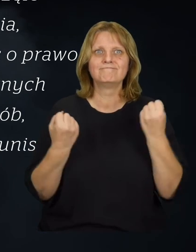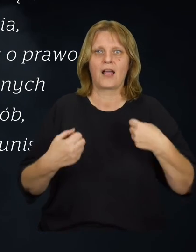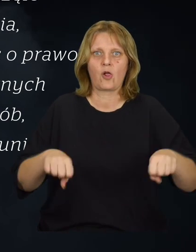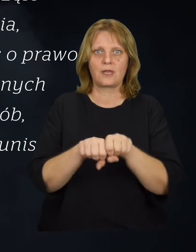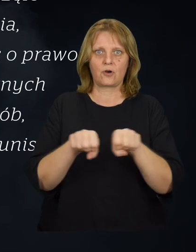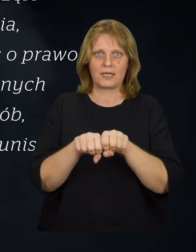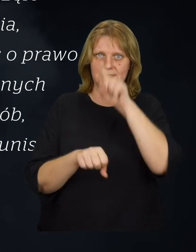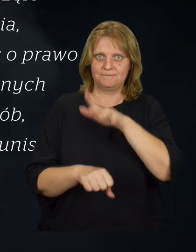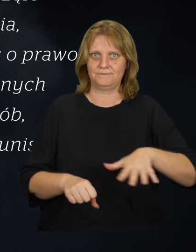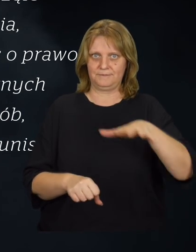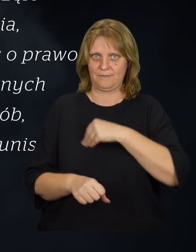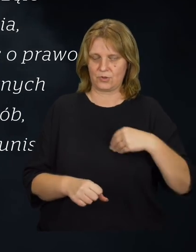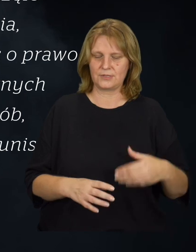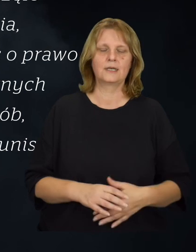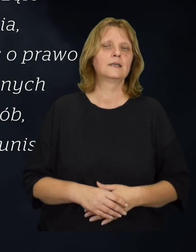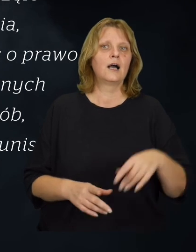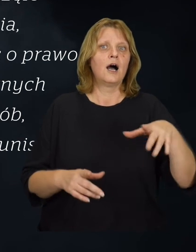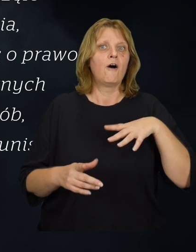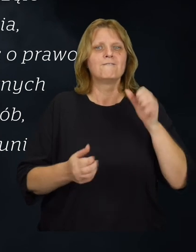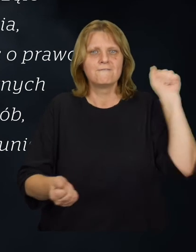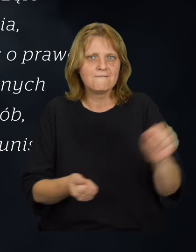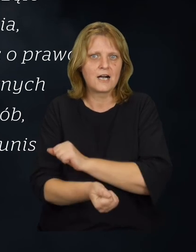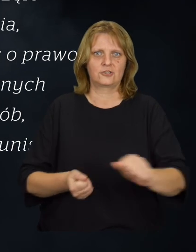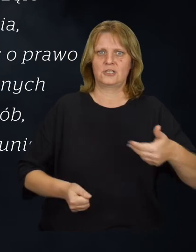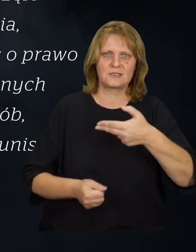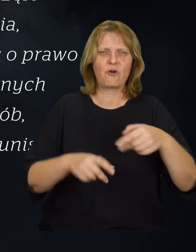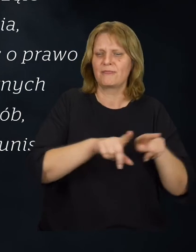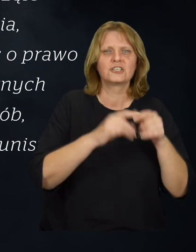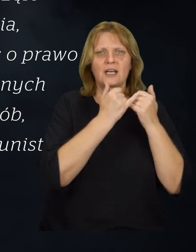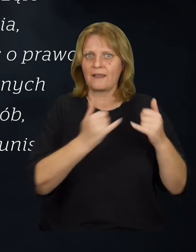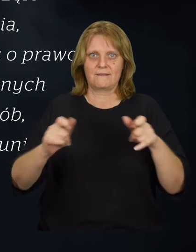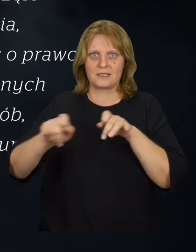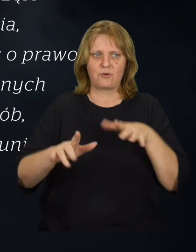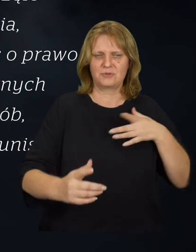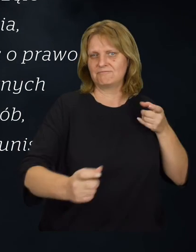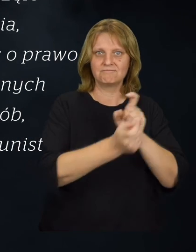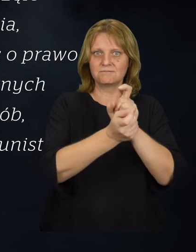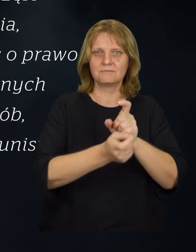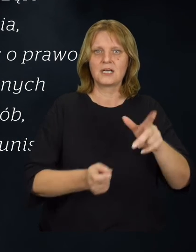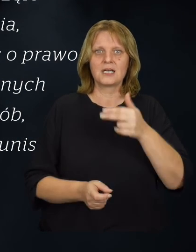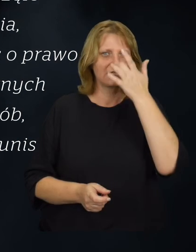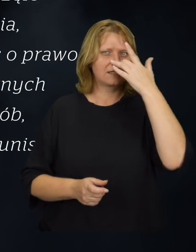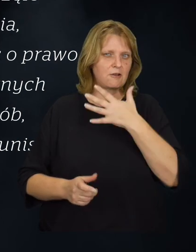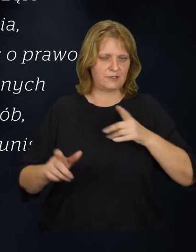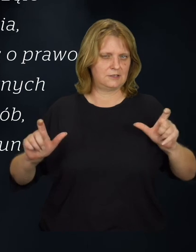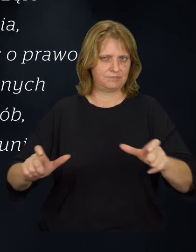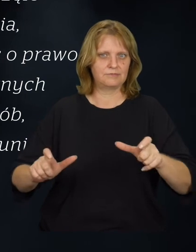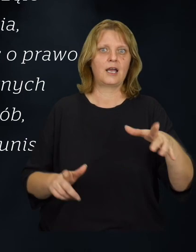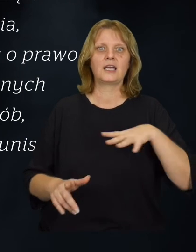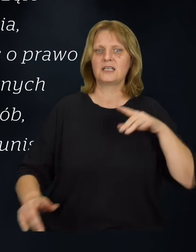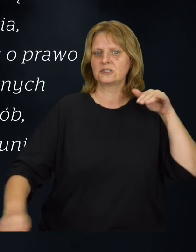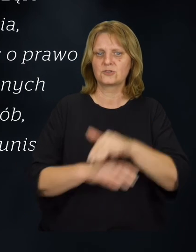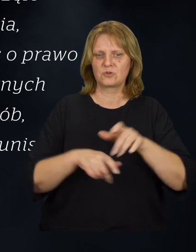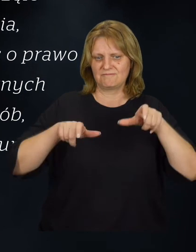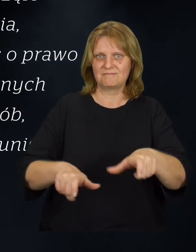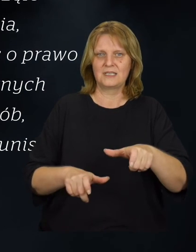demokratycznych społeczeństwa polskiego, z bronią w ręku, jak i w inny sposób przeciwstawili się sowieckiej agresji i narzuconemu